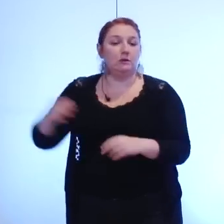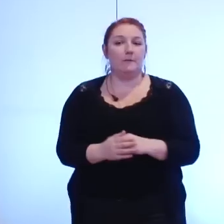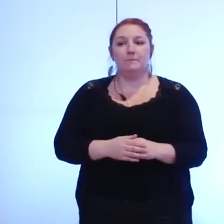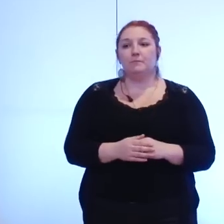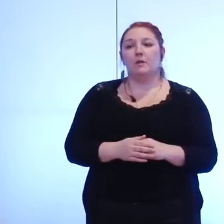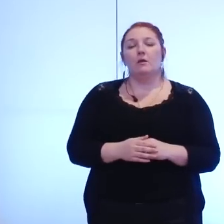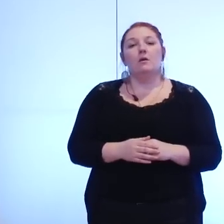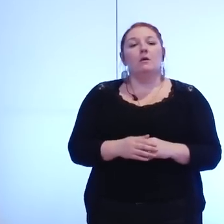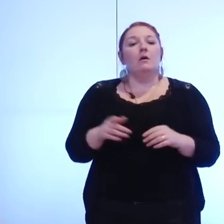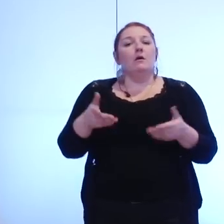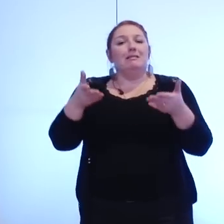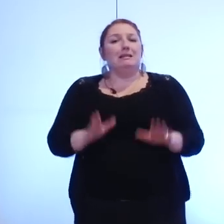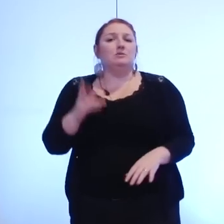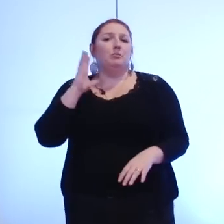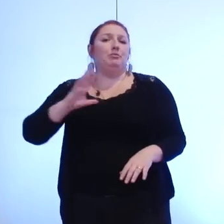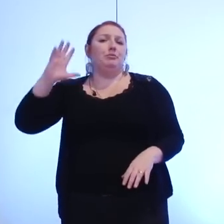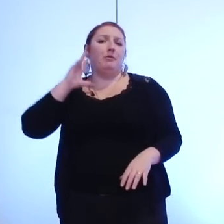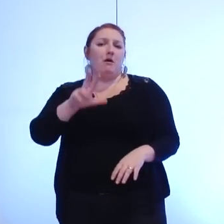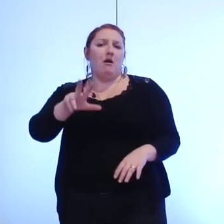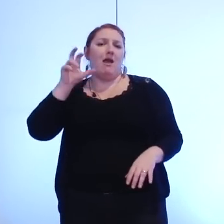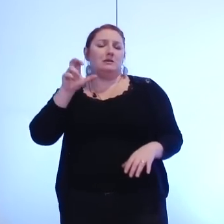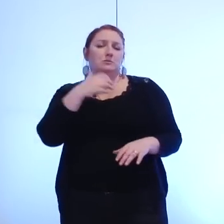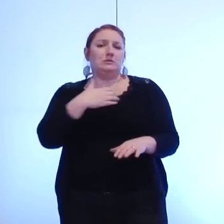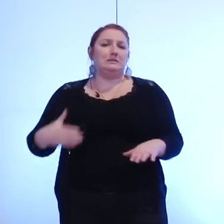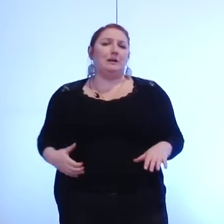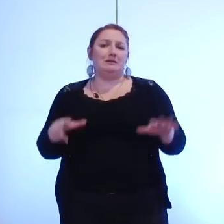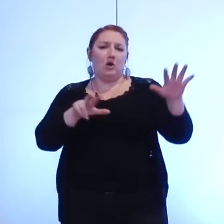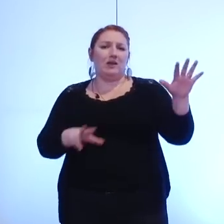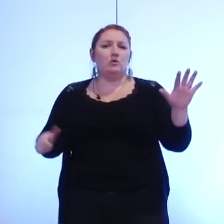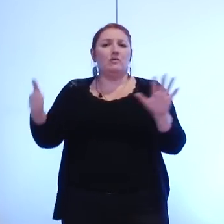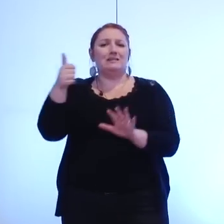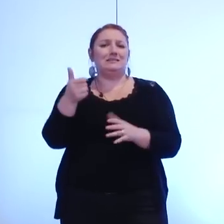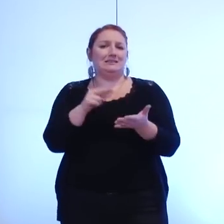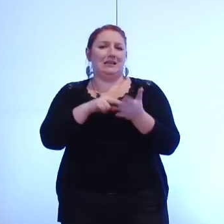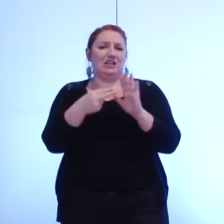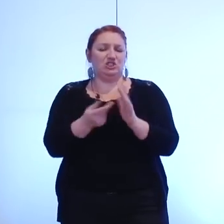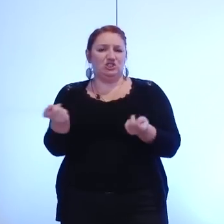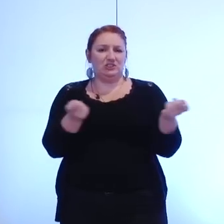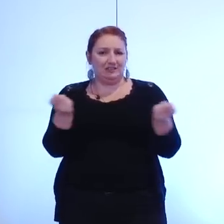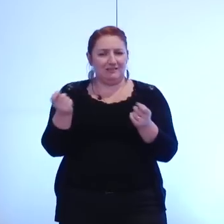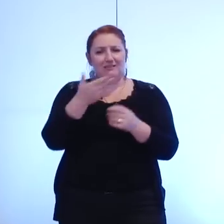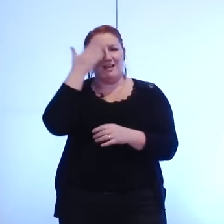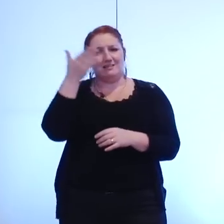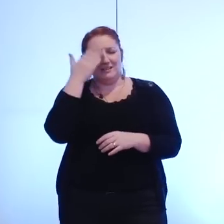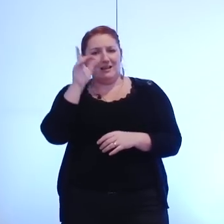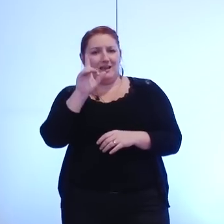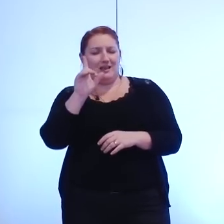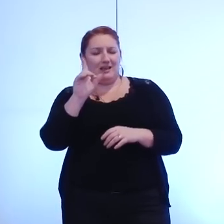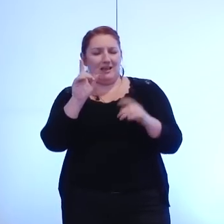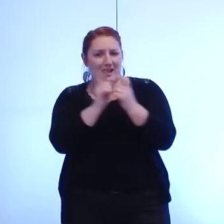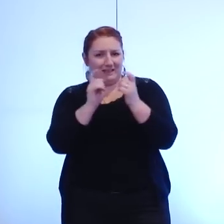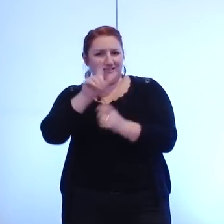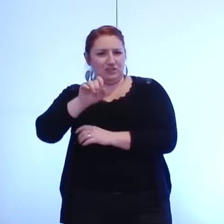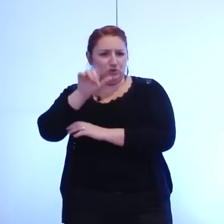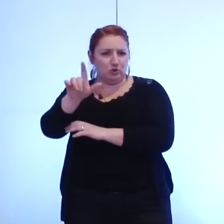prise par l'ancienne municipalité de droite en 1986 de privatiser la régie du gaz et de l'électricité décision confirmée par nos